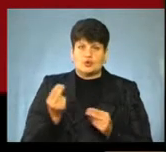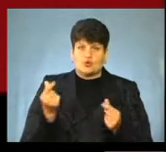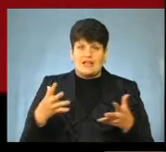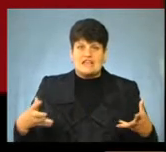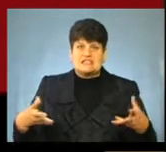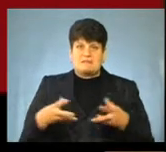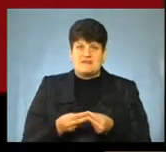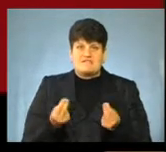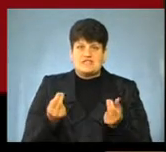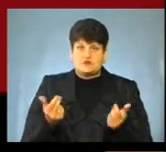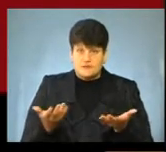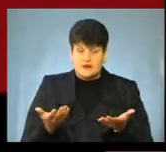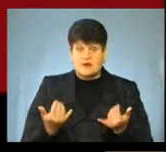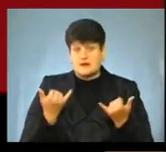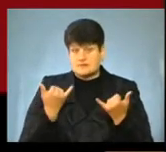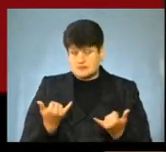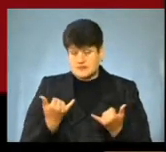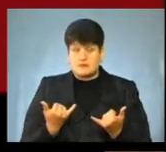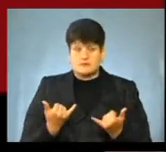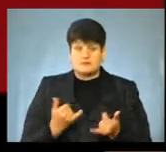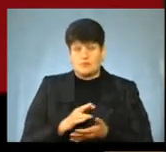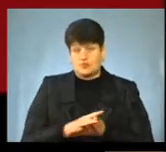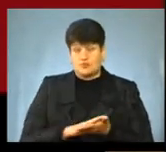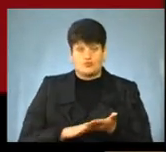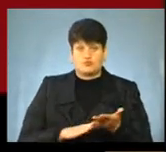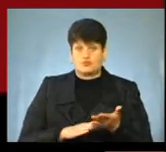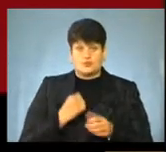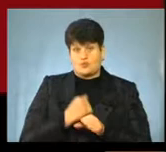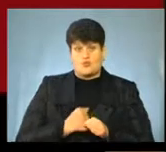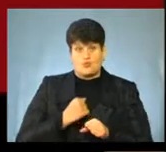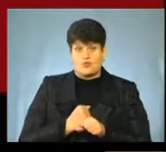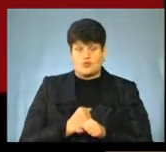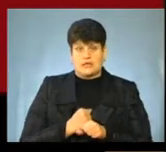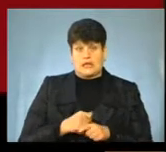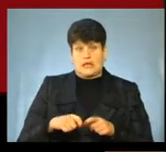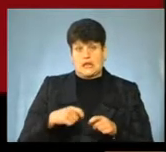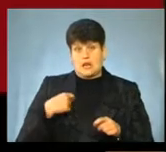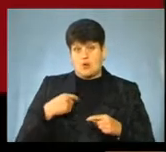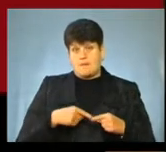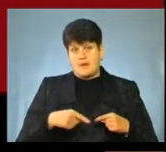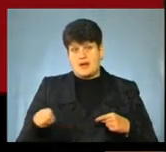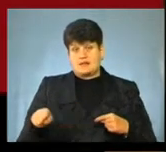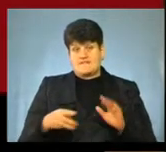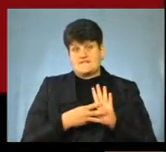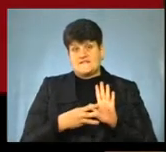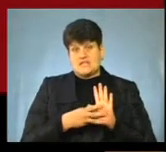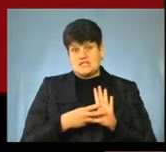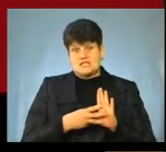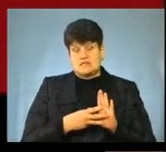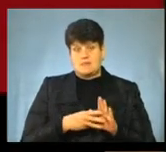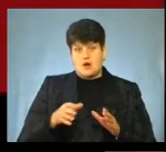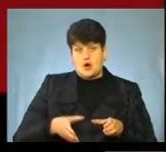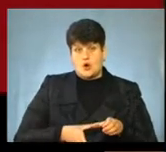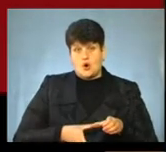співфінансування, розумієте? А зараз тривають повним ходом роботи вже кілометрів десь, я знаю, десь 8 рувавів,